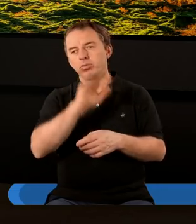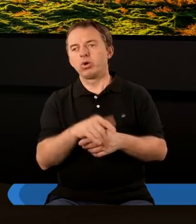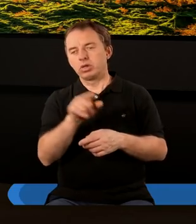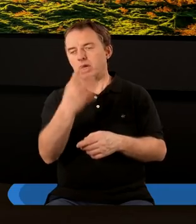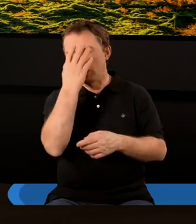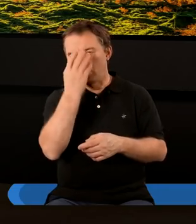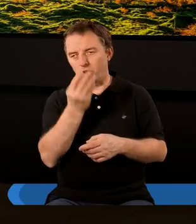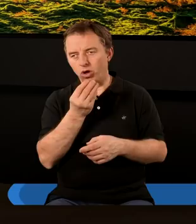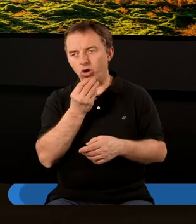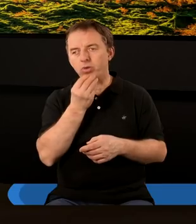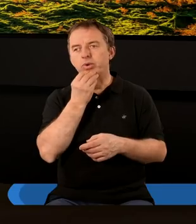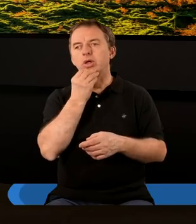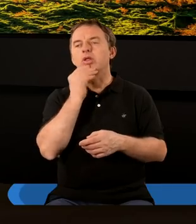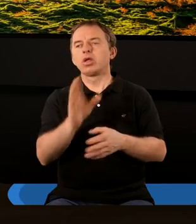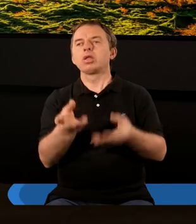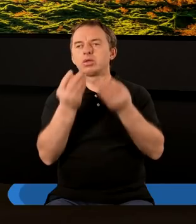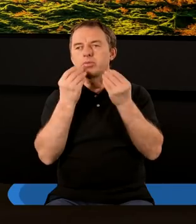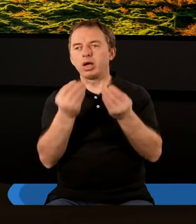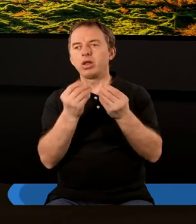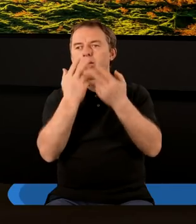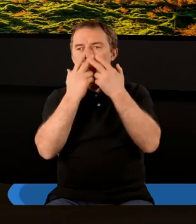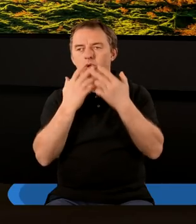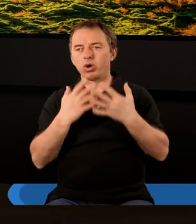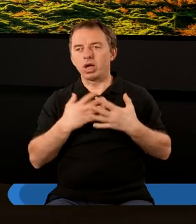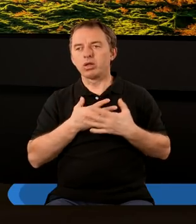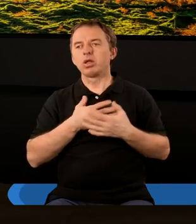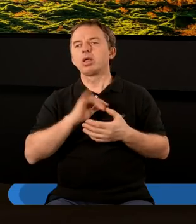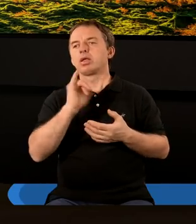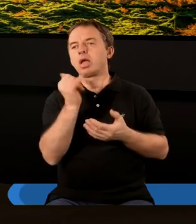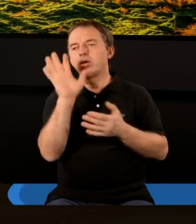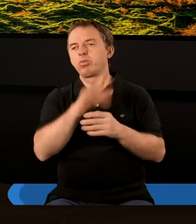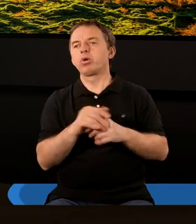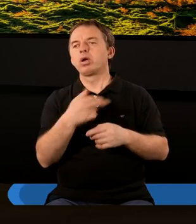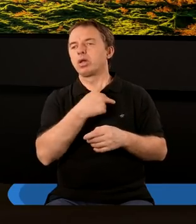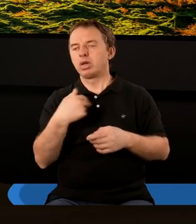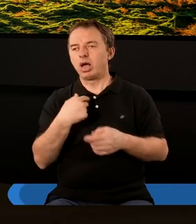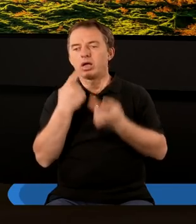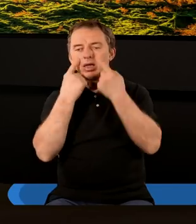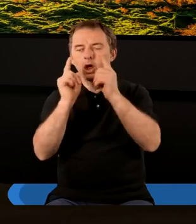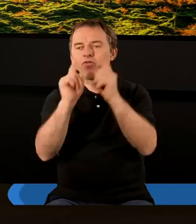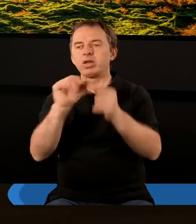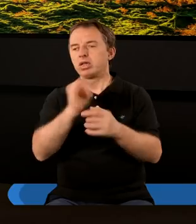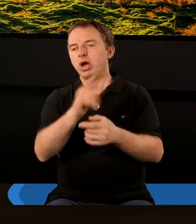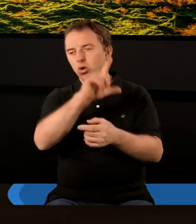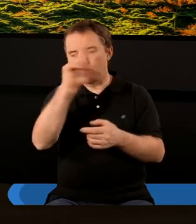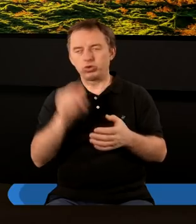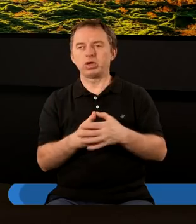tworzy ten obraz. To jest naprawdę, powiem szczerze, niesamowite, bo wtedy pokazuje, w jaki sposób Pan Bóg nas postrzega jako ludzie.